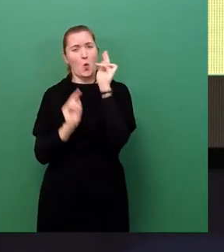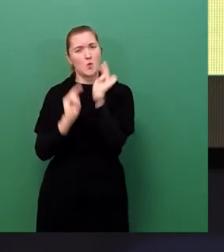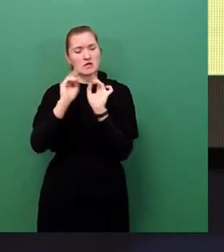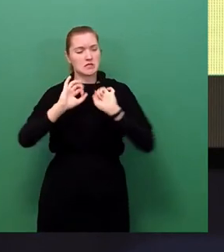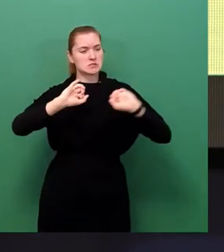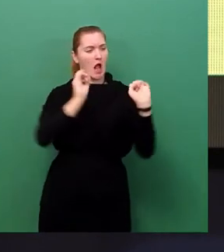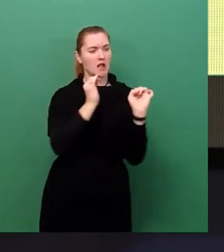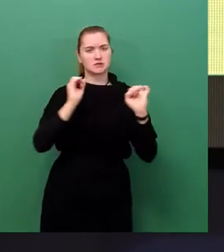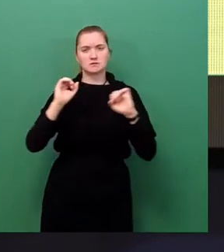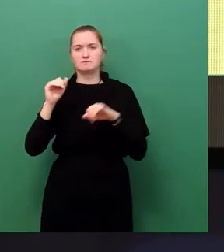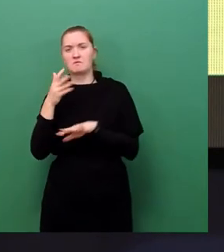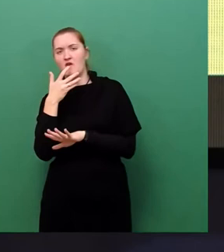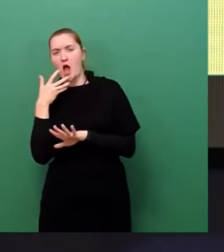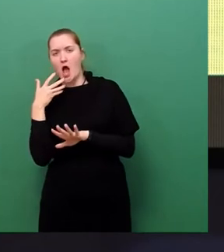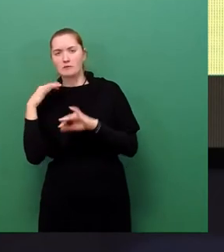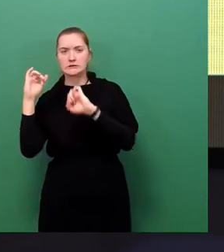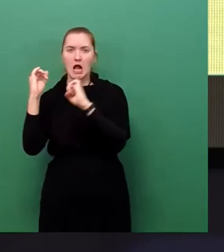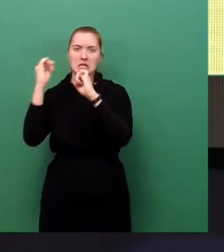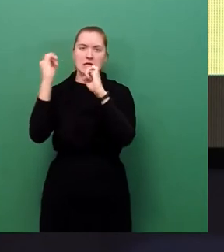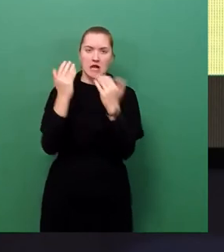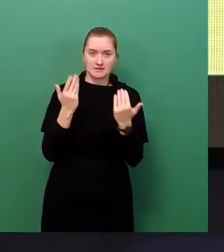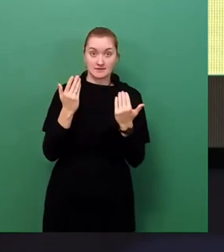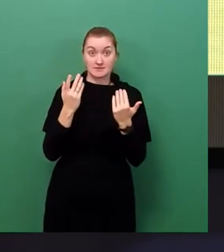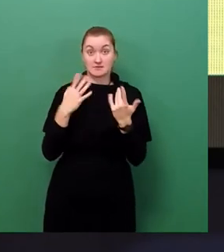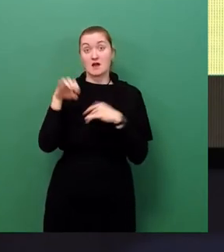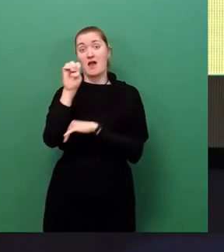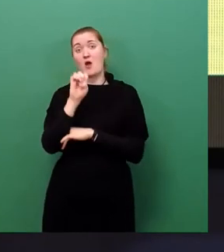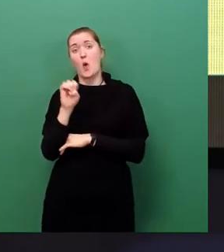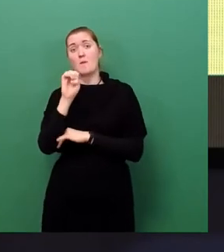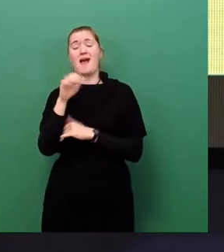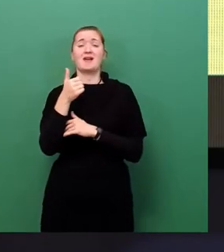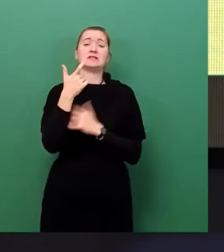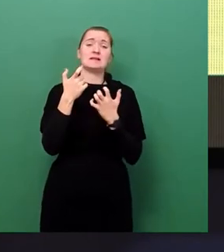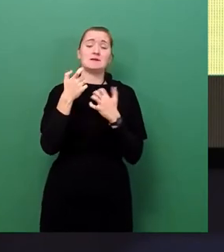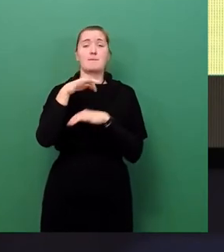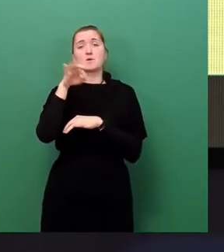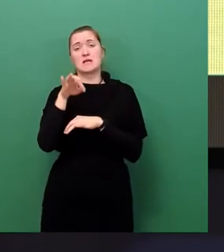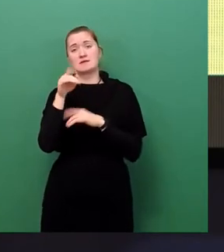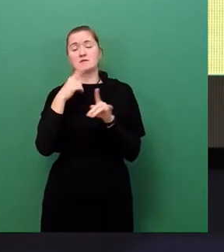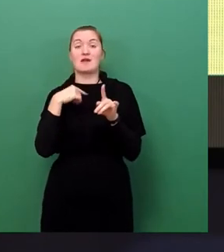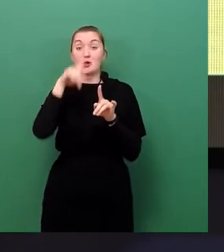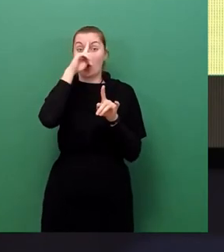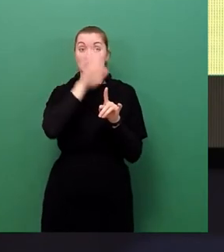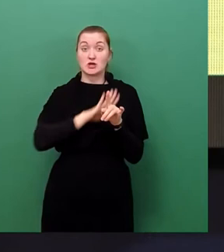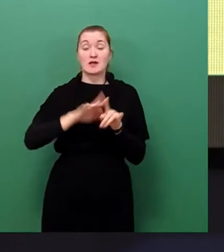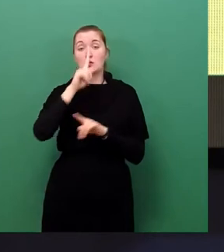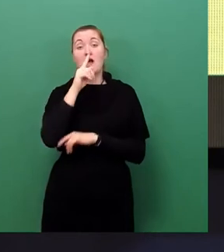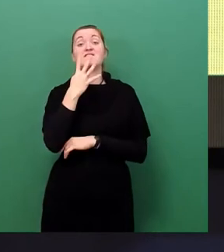die Lagerbestände relativ niedrig sind, in der EU um 71%, in Deutschland gibt es nur 64%.